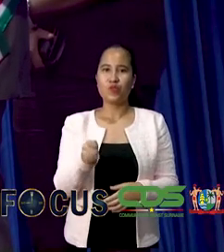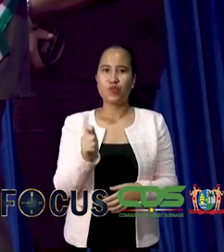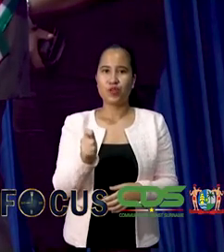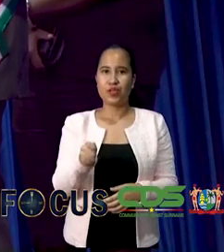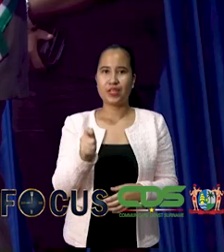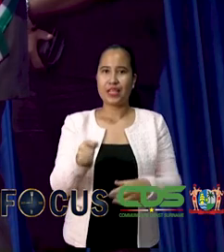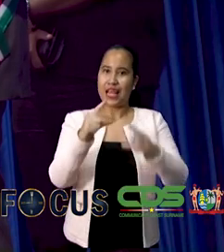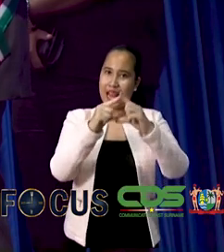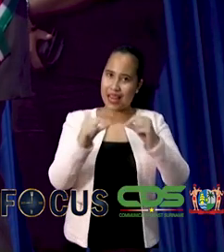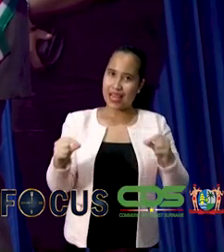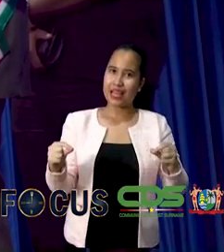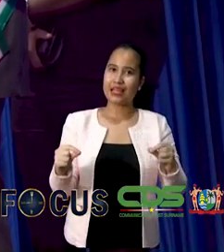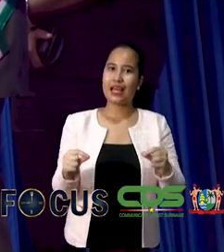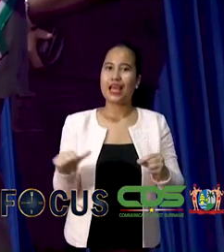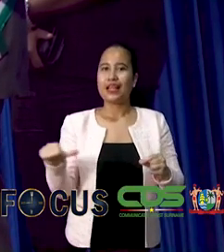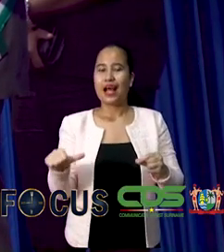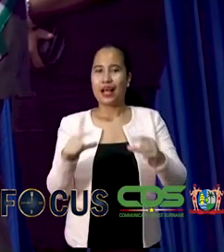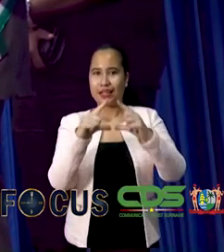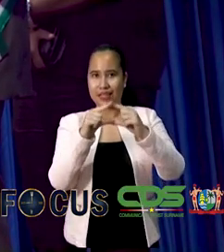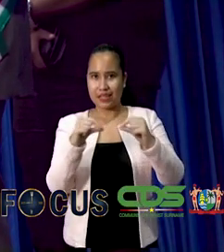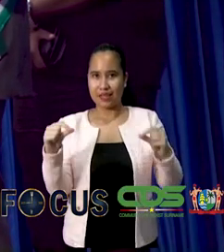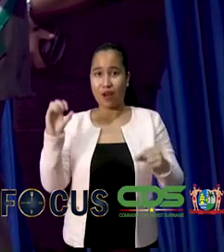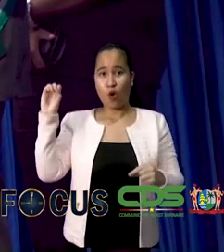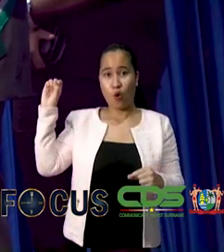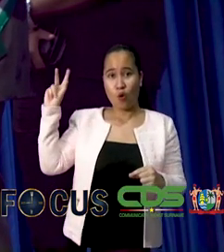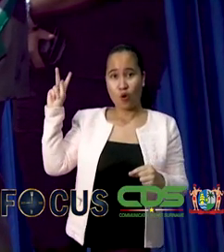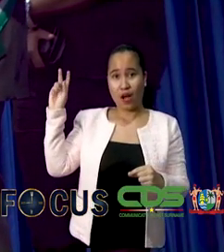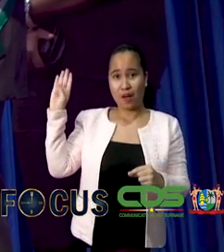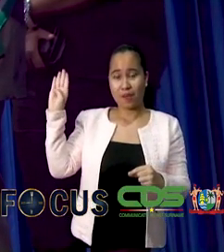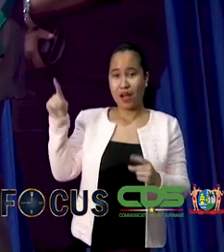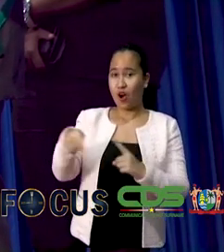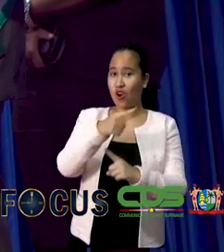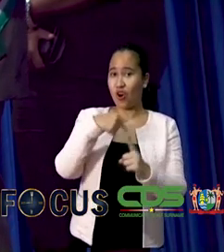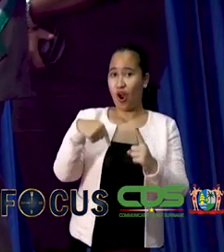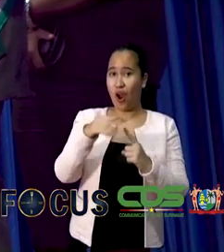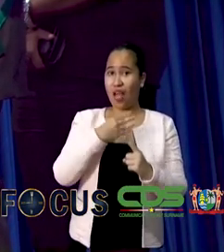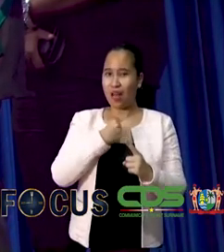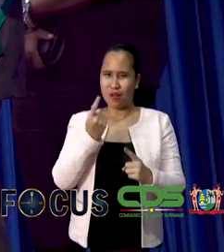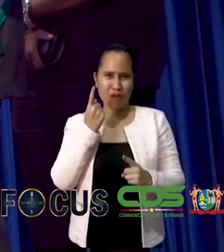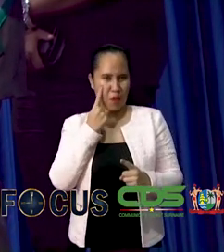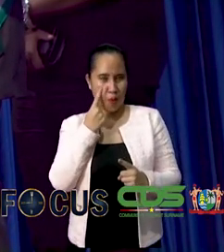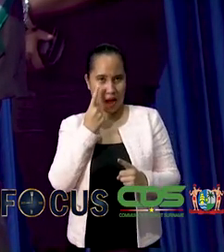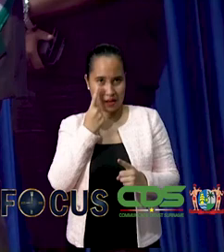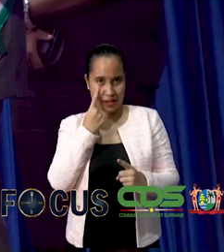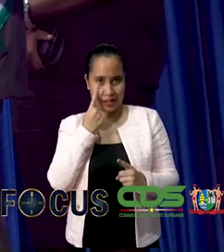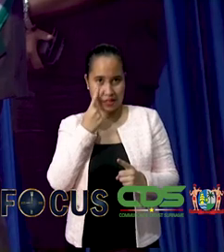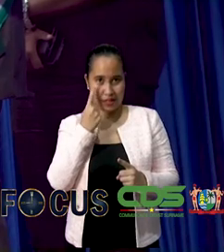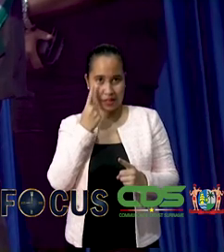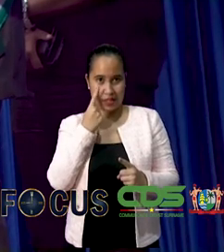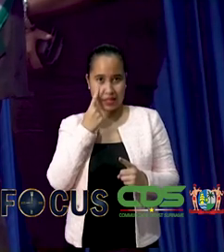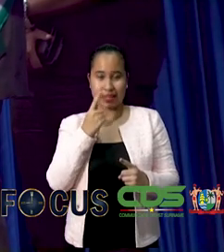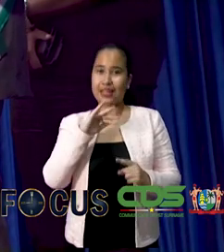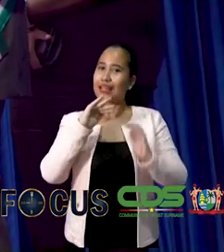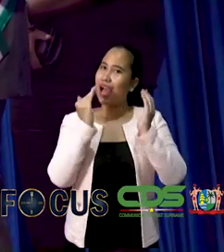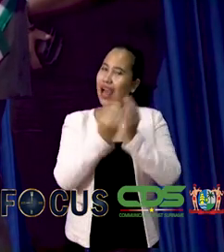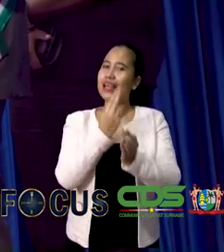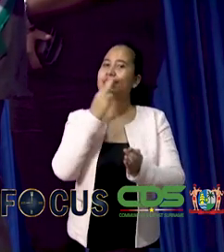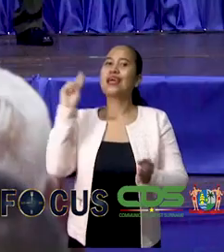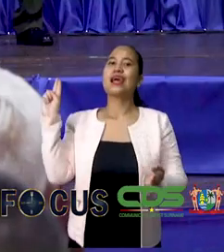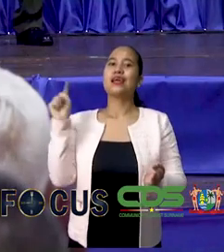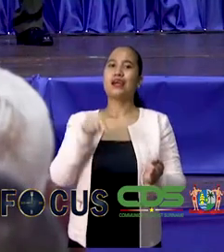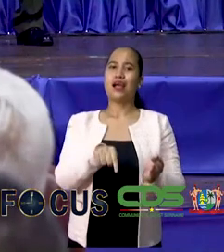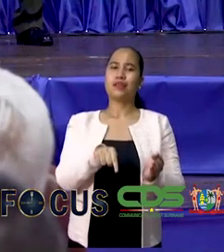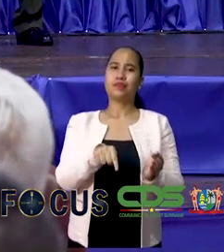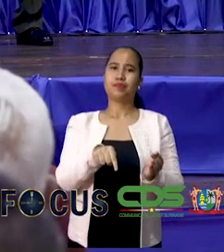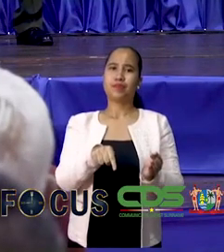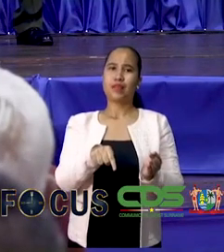leden en plaatsvervallende leden van het Onafhankelijk Kiesbureau een rol hebben van bewaker van de integriteit van de democratie en